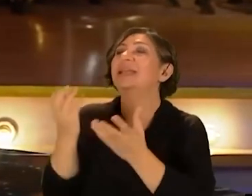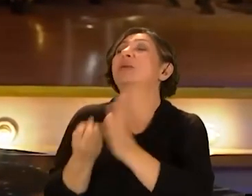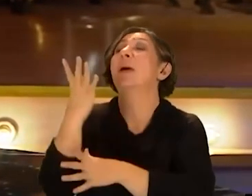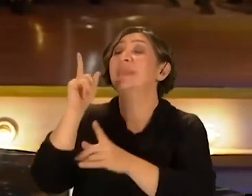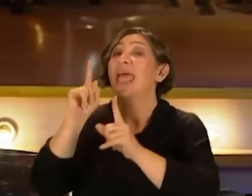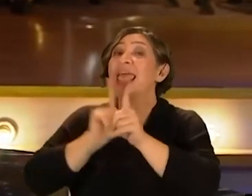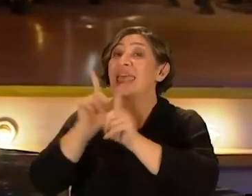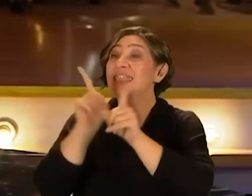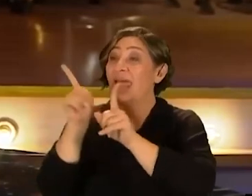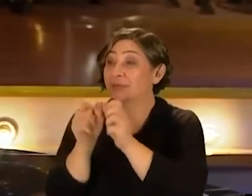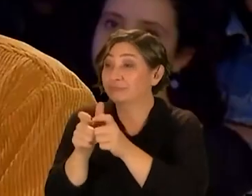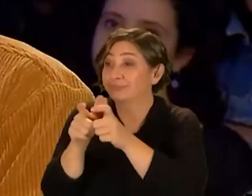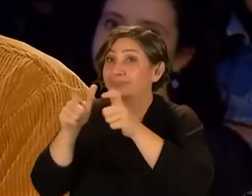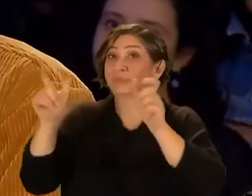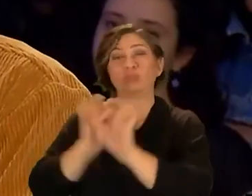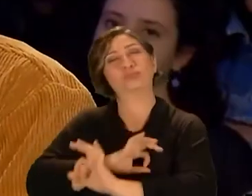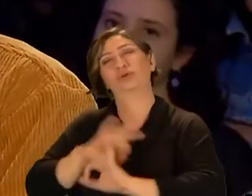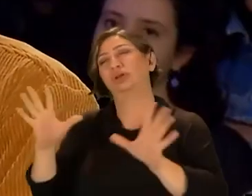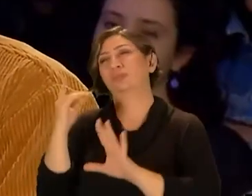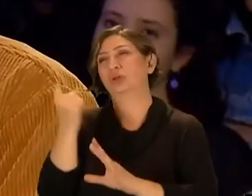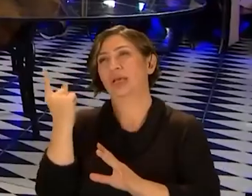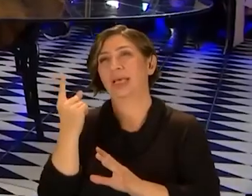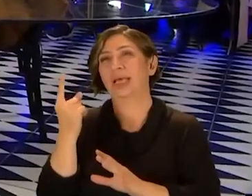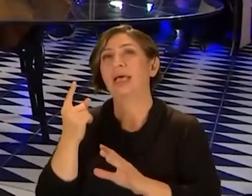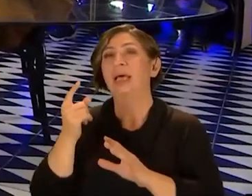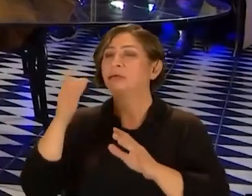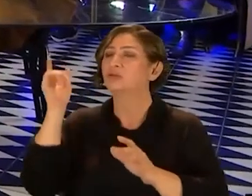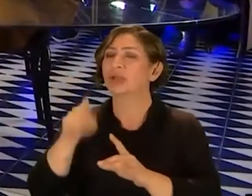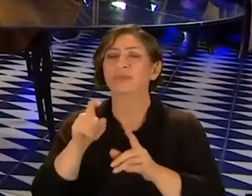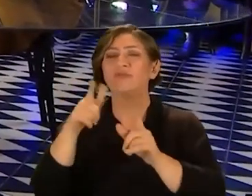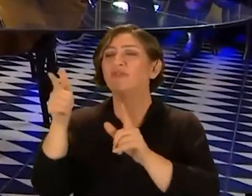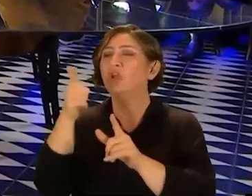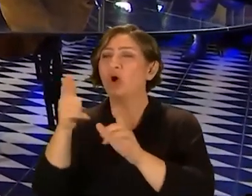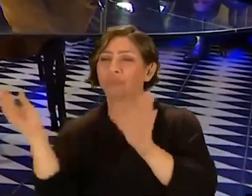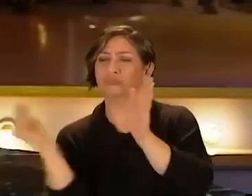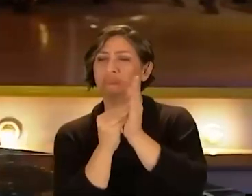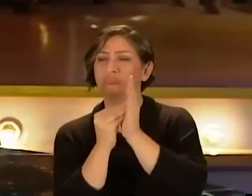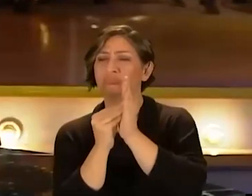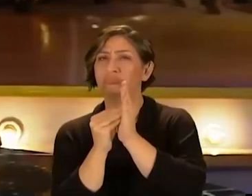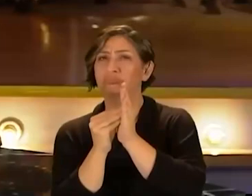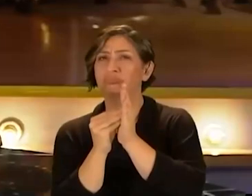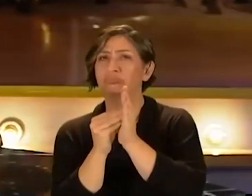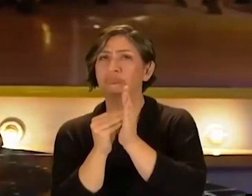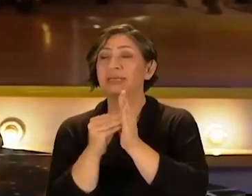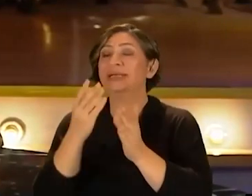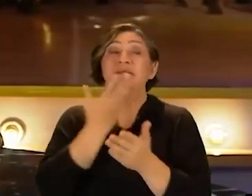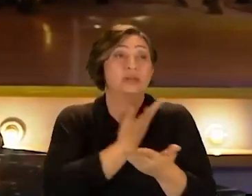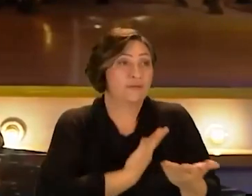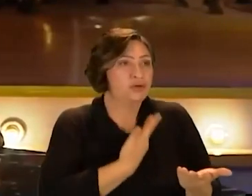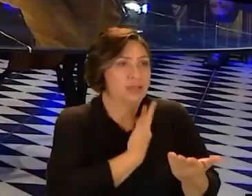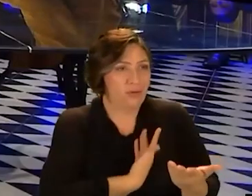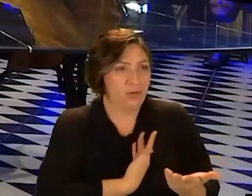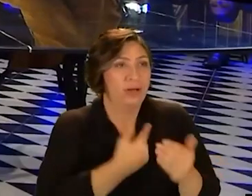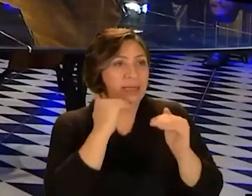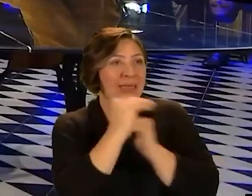ki dijitalleşme. Evet. Müthiş bir şey. Müthiş bir şey. Çat diye oradan videonu koyuyorsun. sevilirse